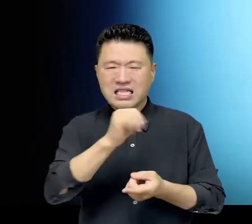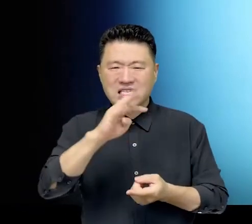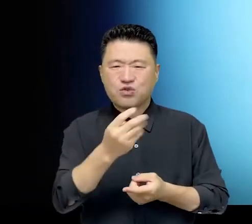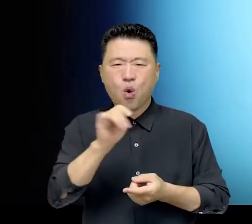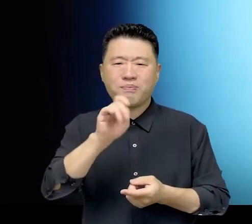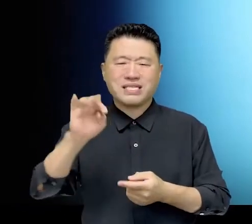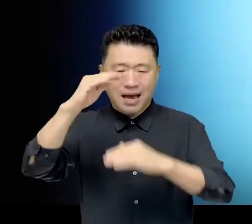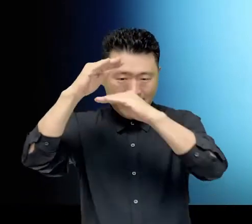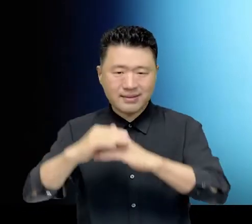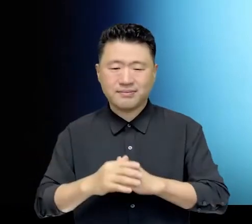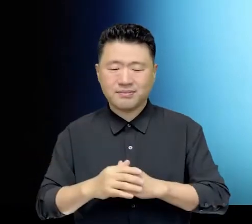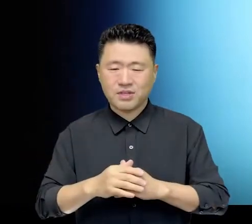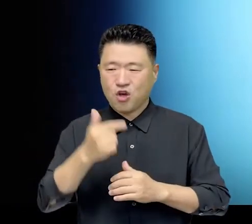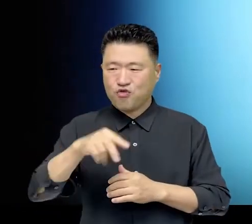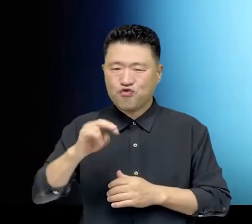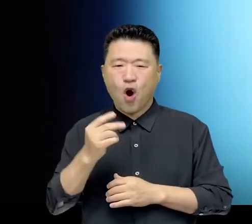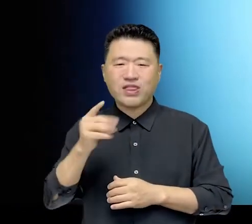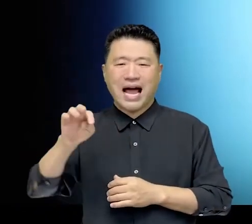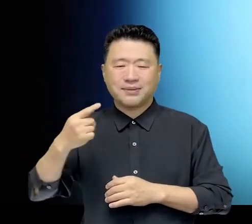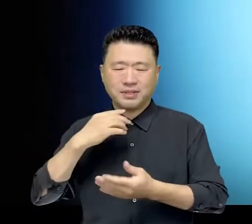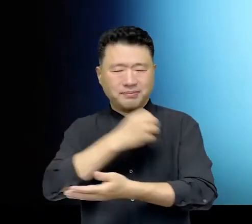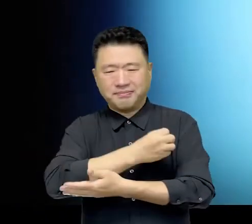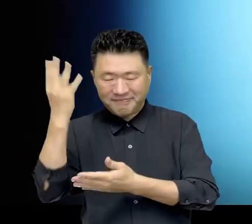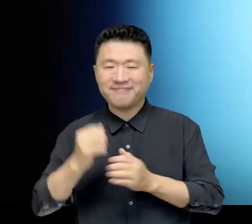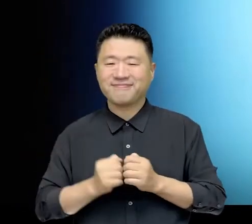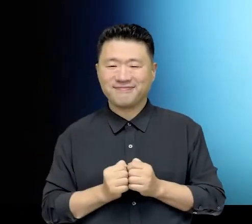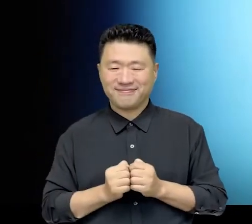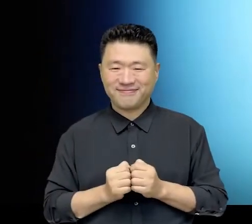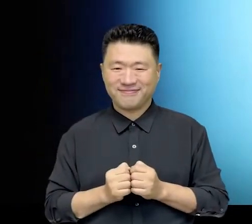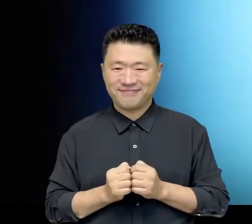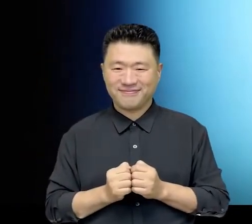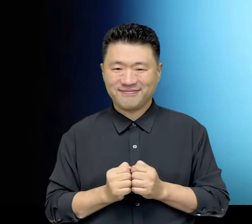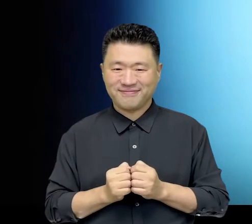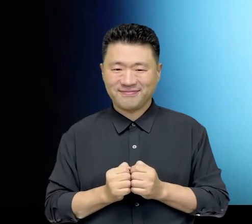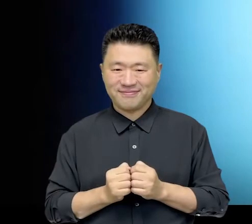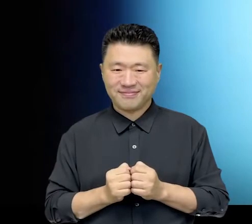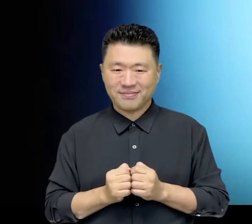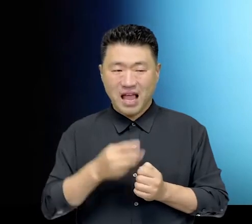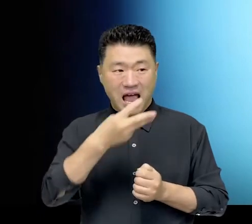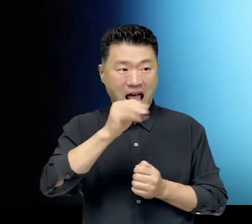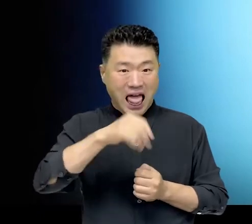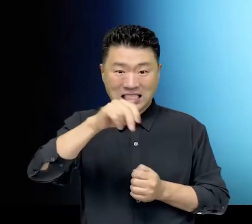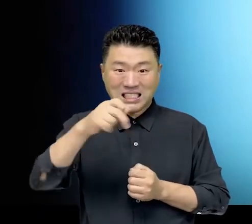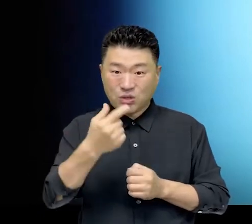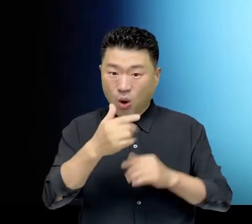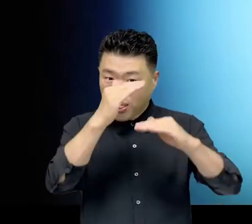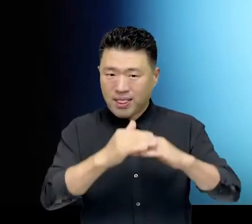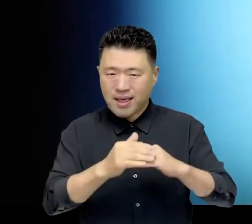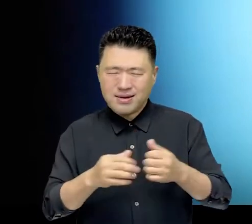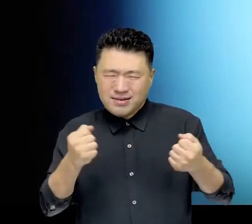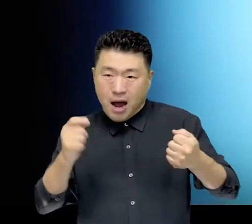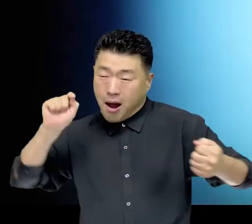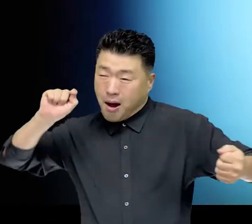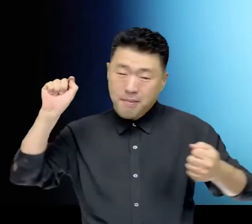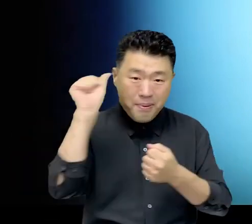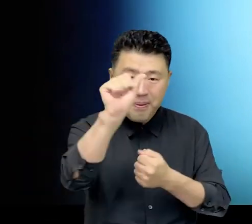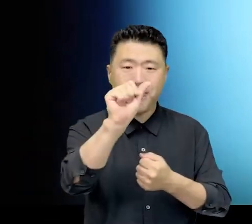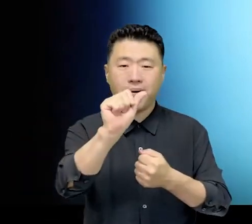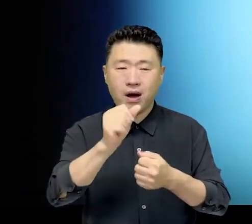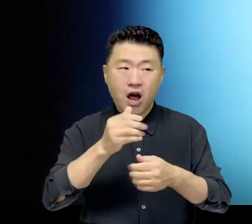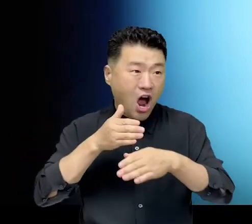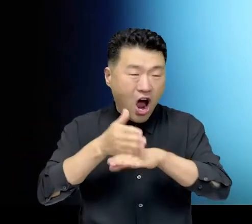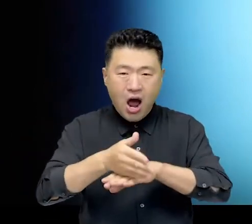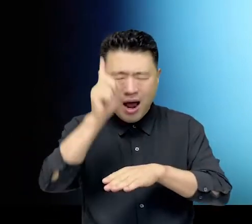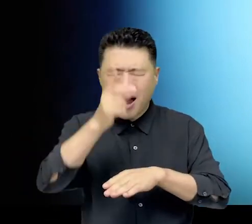디스토피아 작품 언론사 뉴욕타임스 렉시코는 전속력으로 시작해